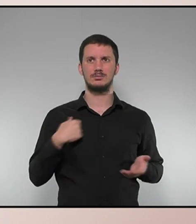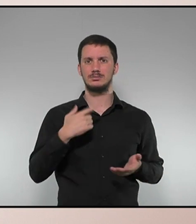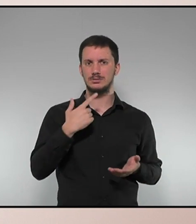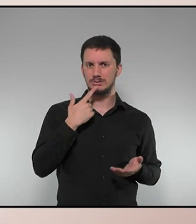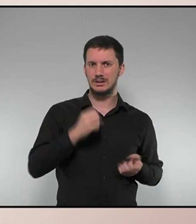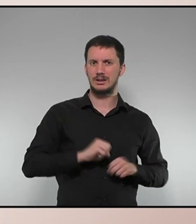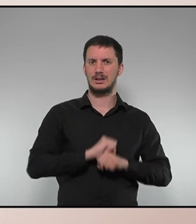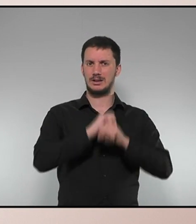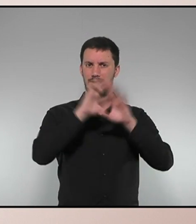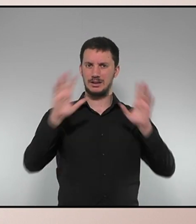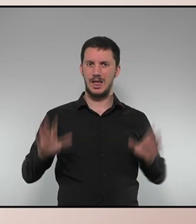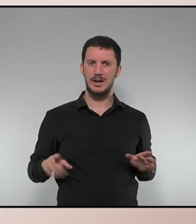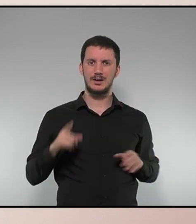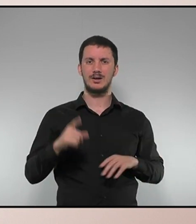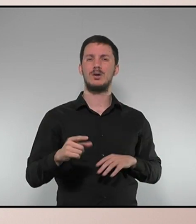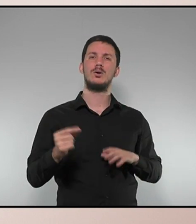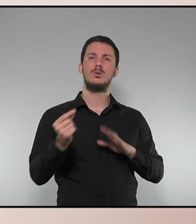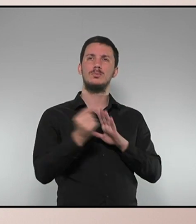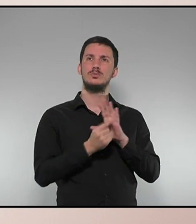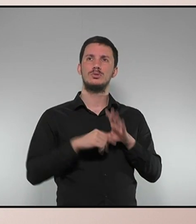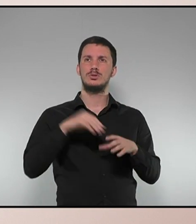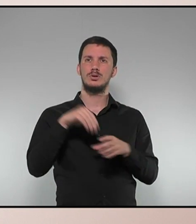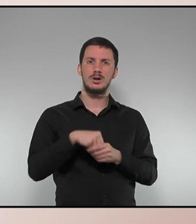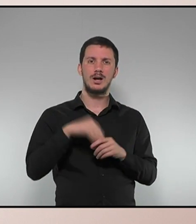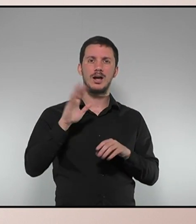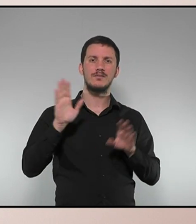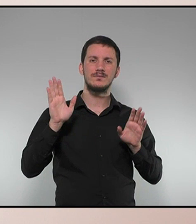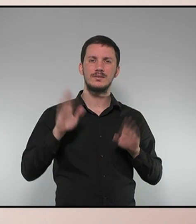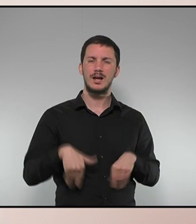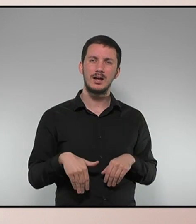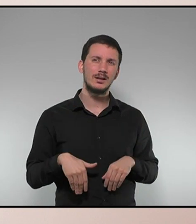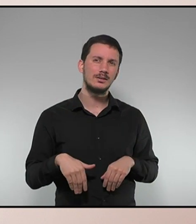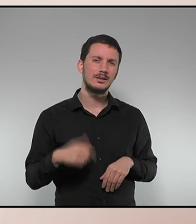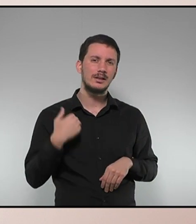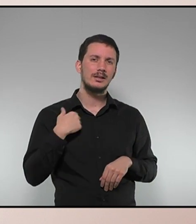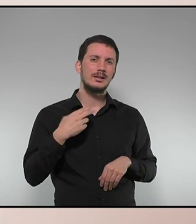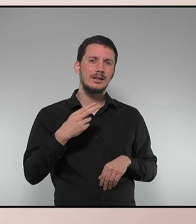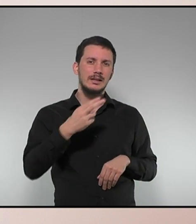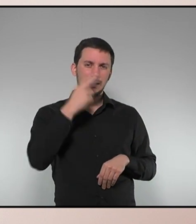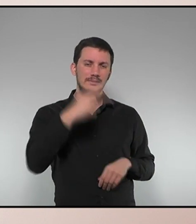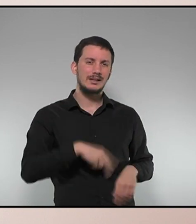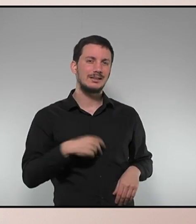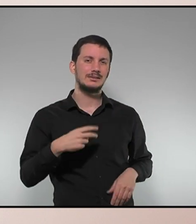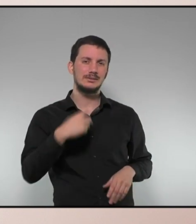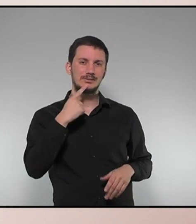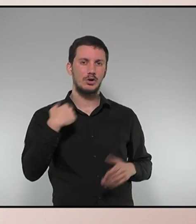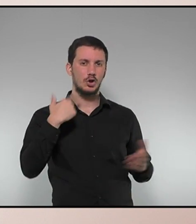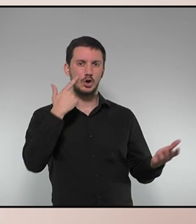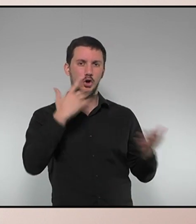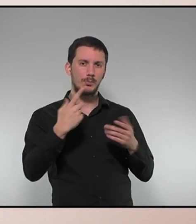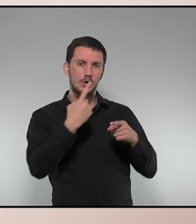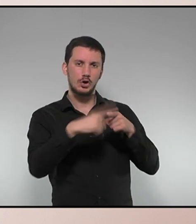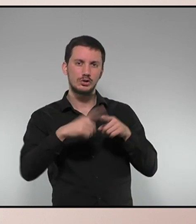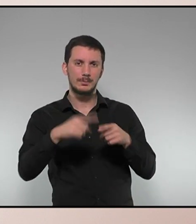l'escap de les qüestions pendents de tancar resisteix a la prova de l'interès general si la posem en contrast amb les concrecions i